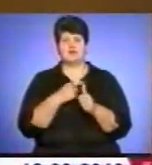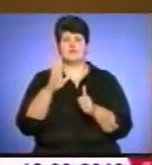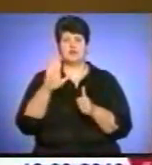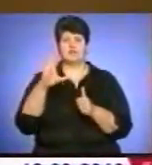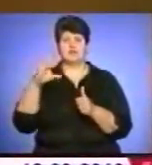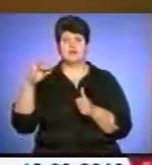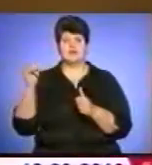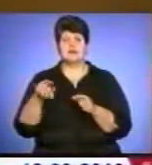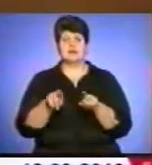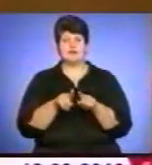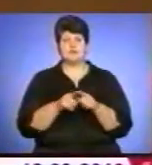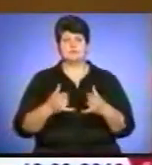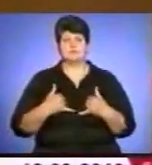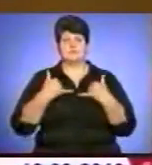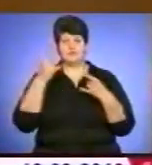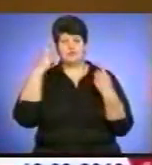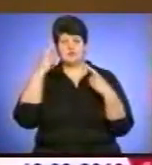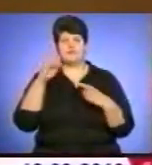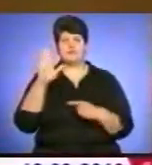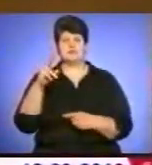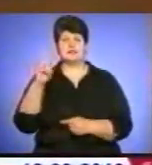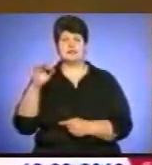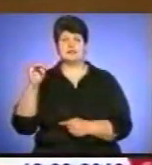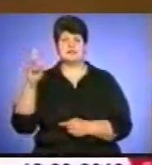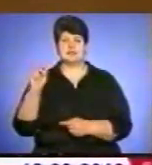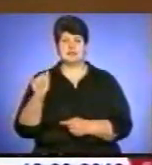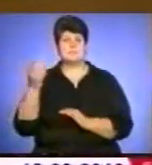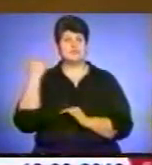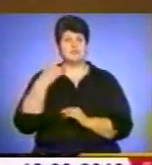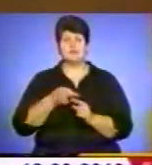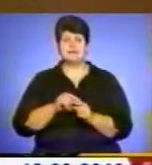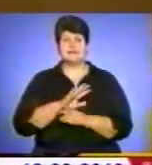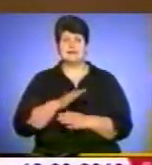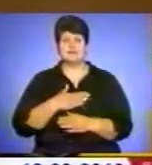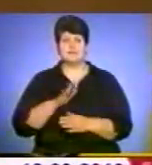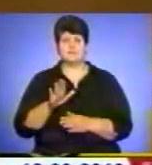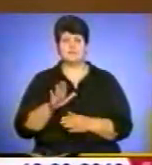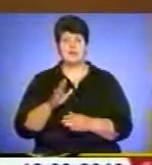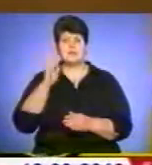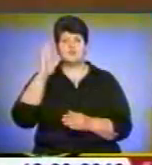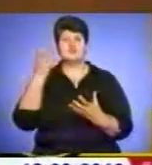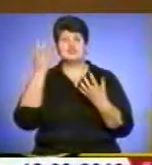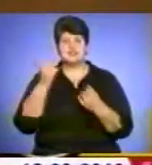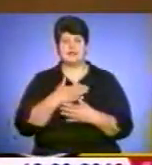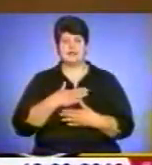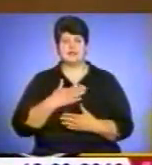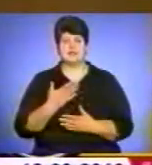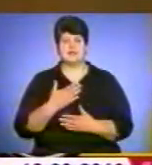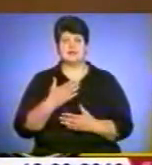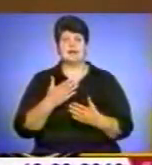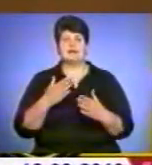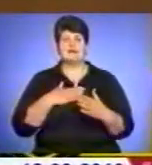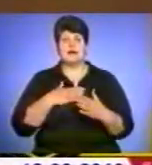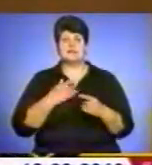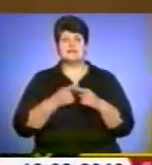творчість Юрія Кіцили. Минуле вже не наше. Майбутнє ще не наше. Наші ці миті.